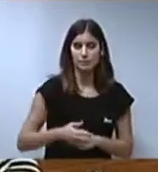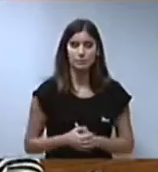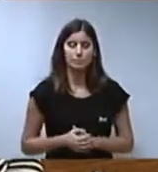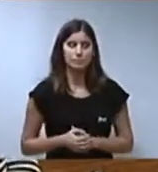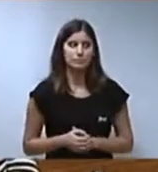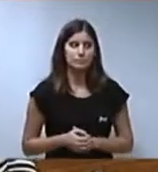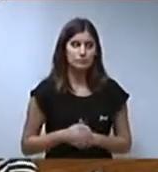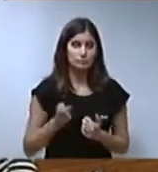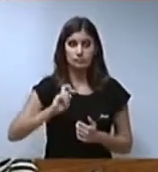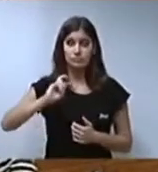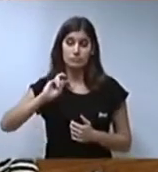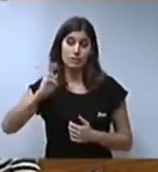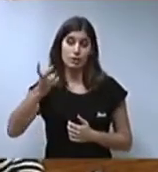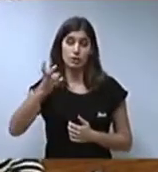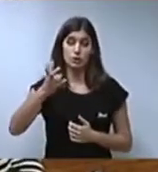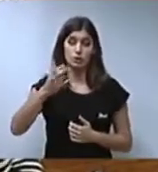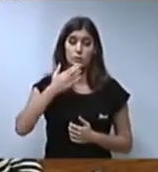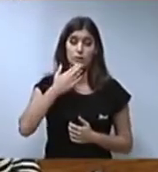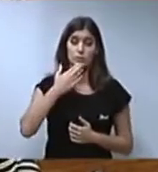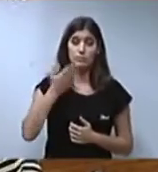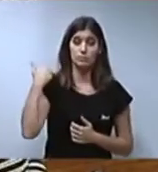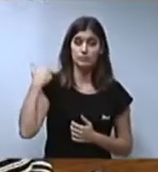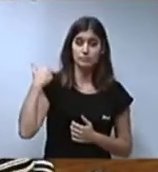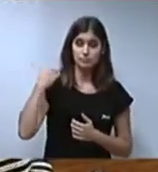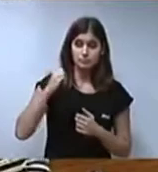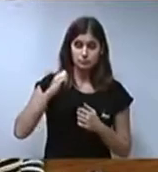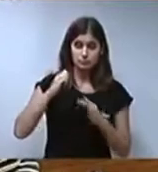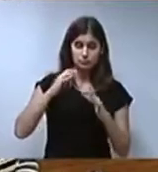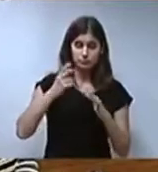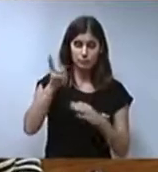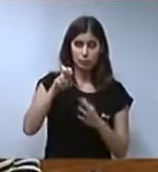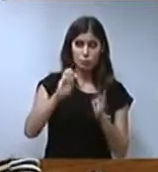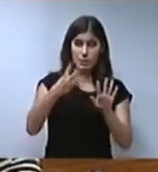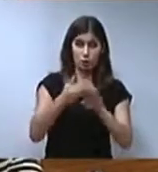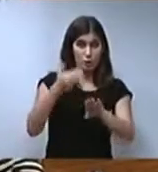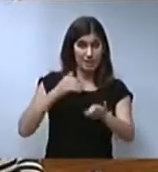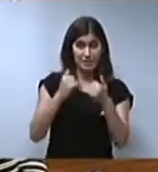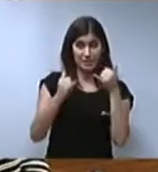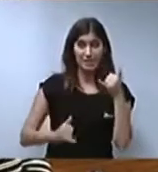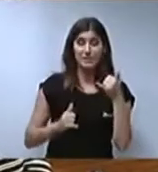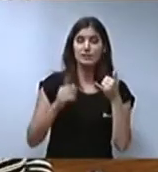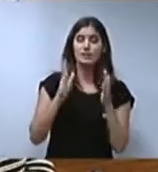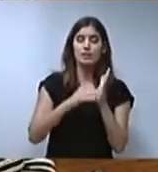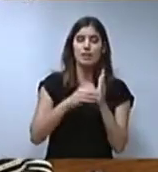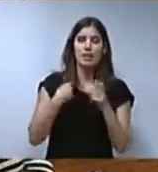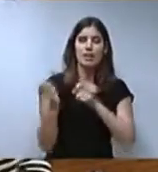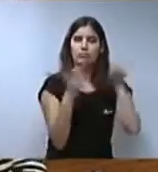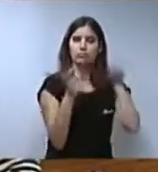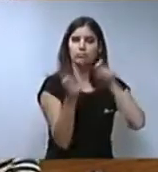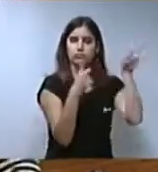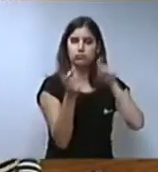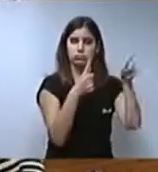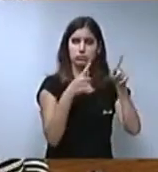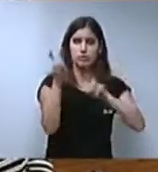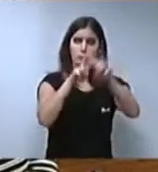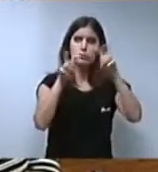important. En altre sentit, en els anys posteriors a l'escla de la crisi econòmica del 2008, els valencians i valencianes emigraven a la recerca